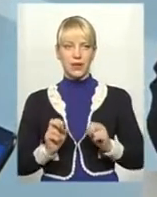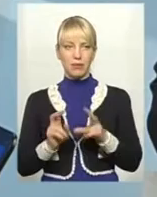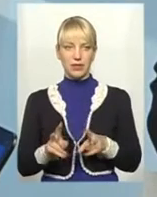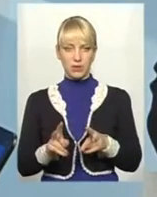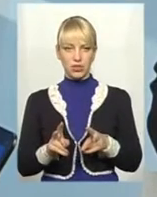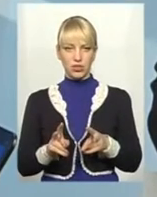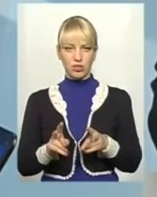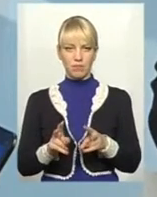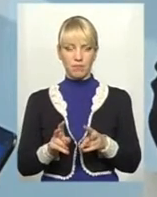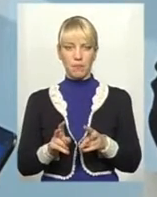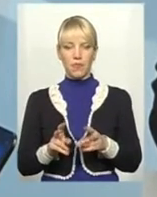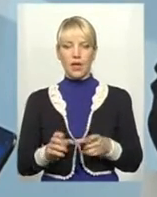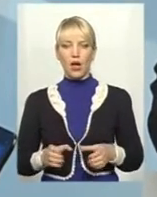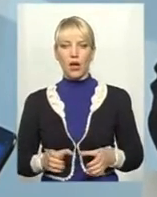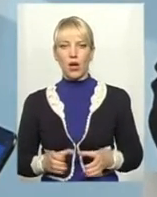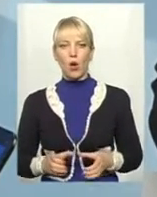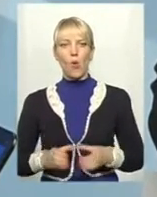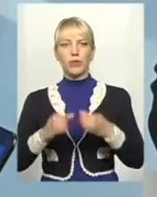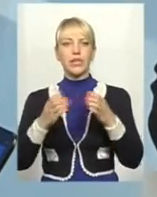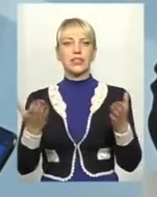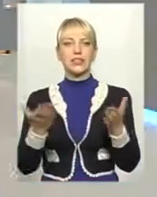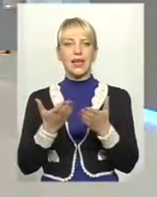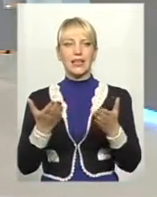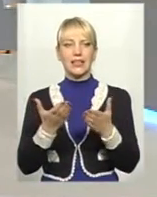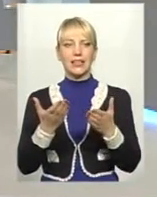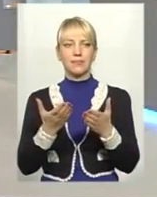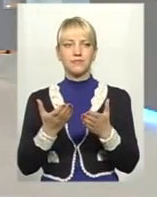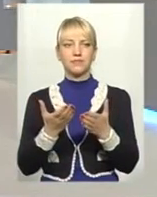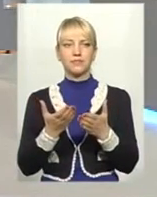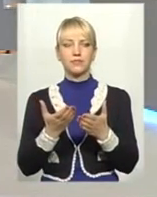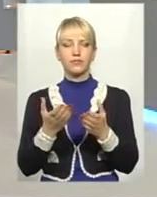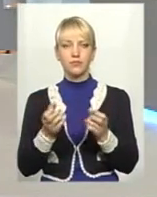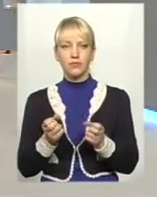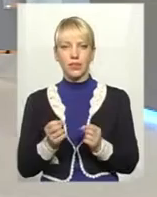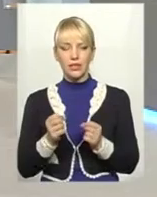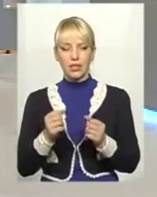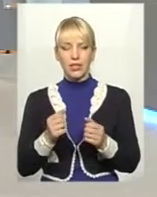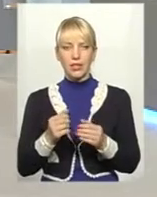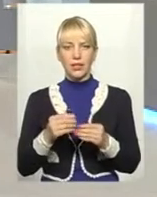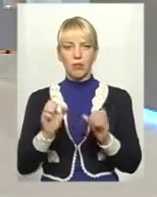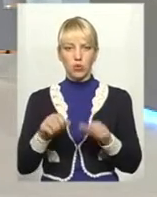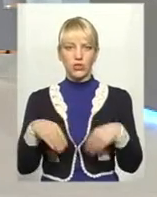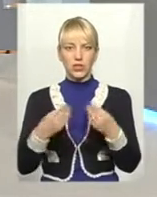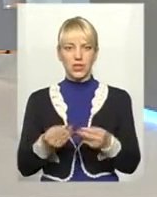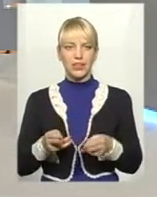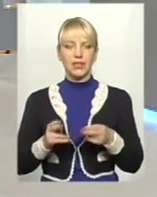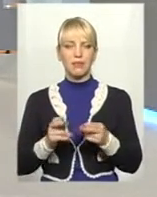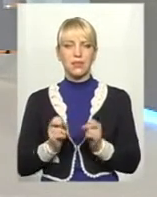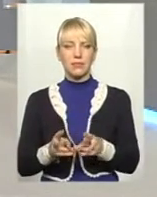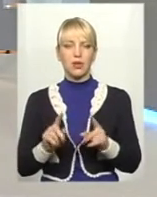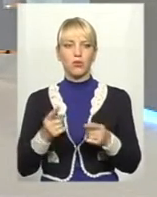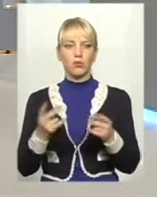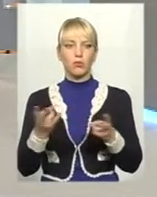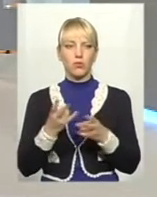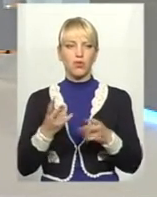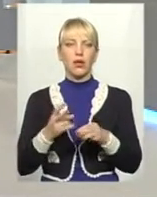об'єкт, який підвищений небезпекою. Тому, звичайно, він повинен пройти всі